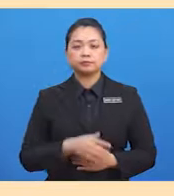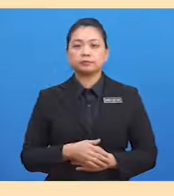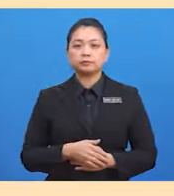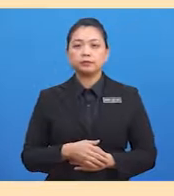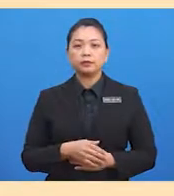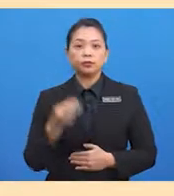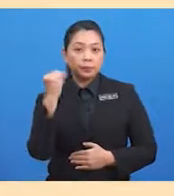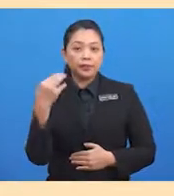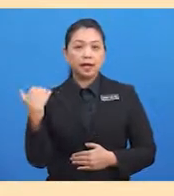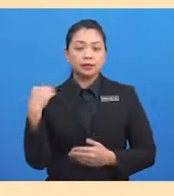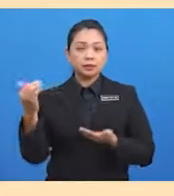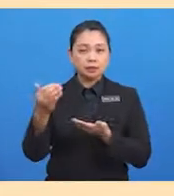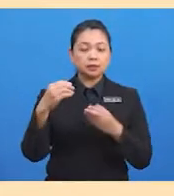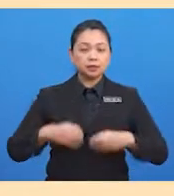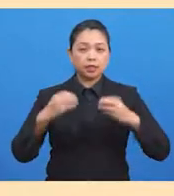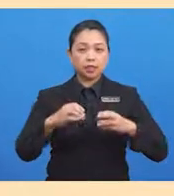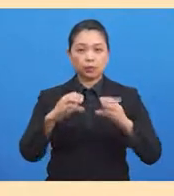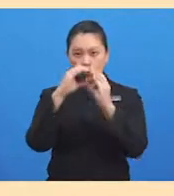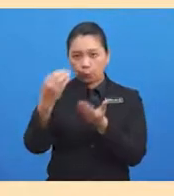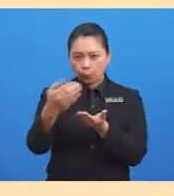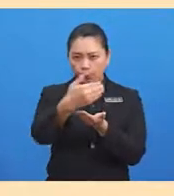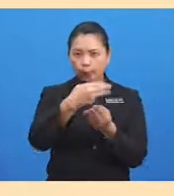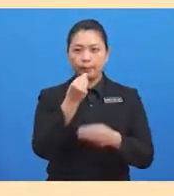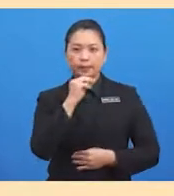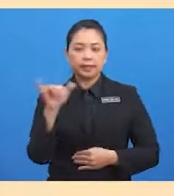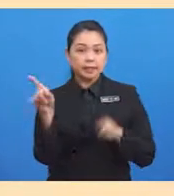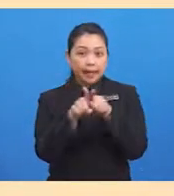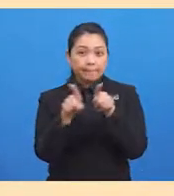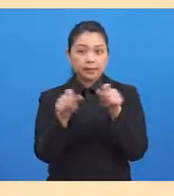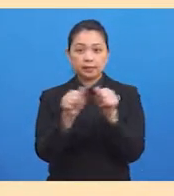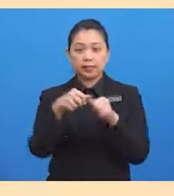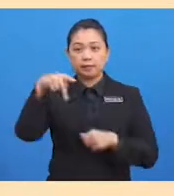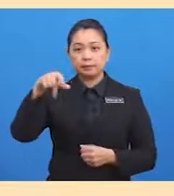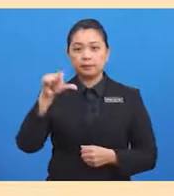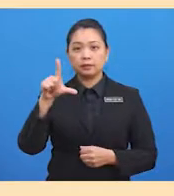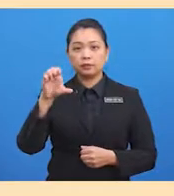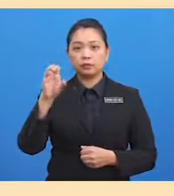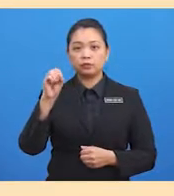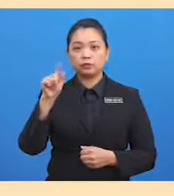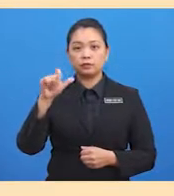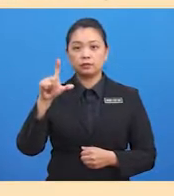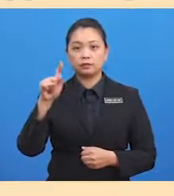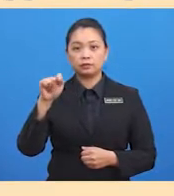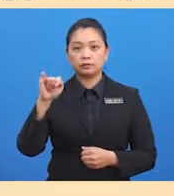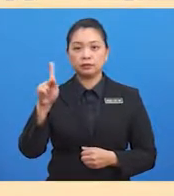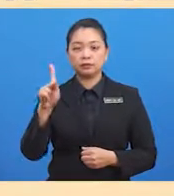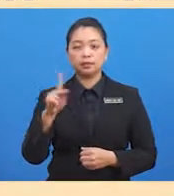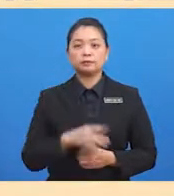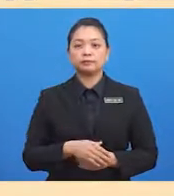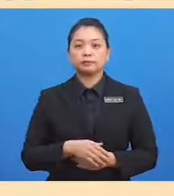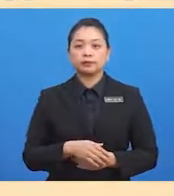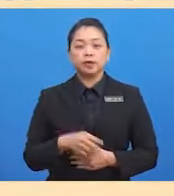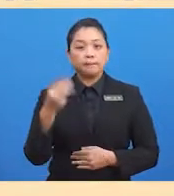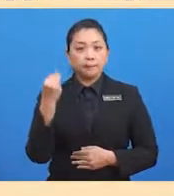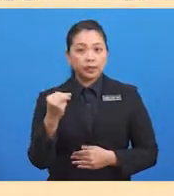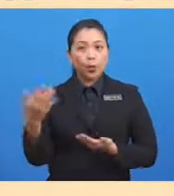sama dengan manusia Zaman Paleolitik. Selain itu, mereka juga mengumpulkan kerang dan siput